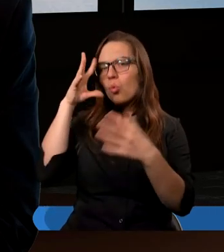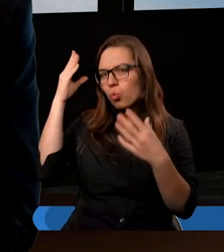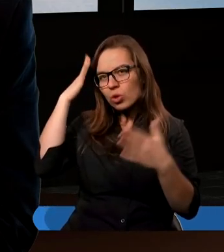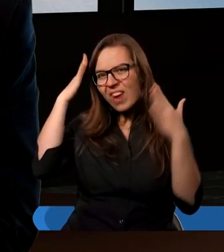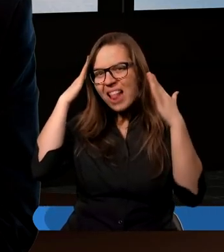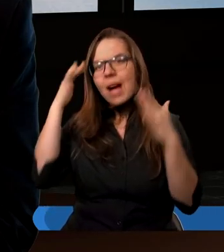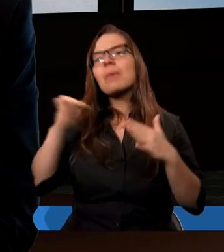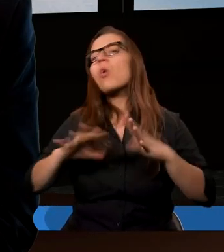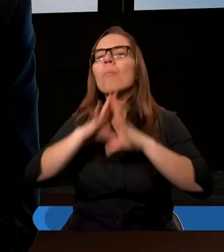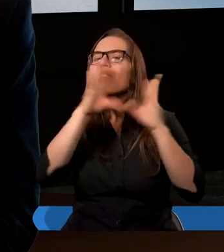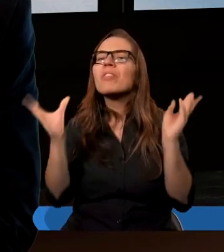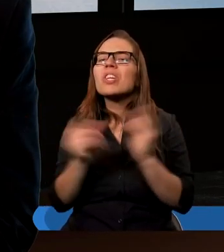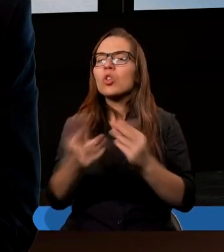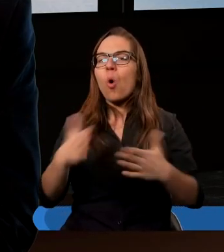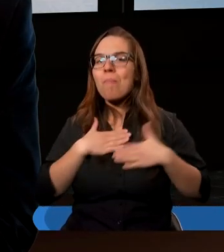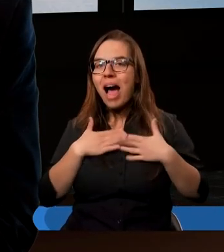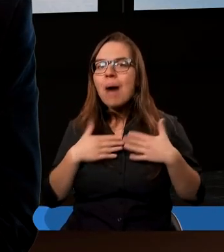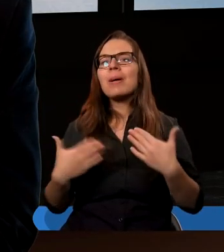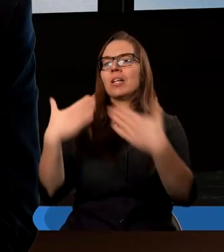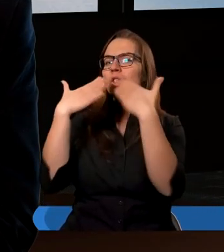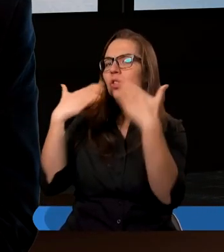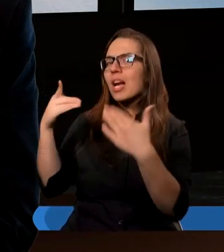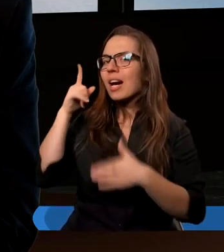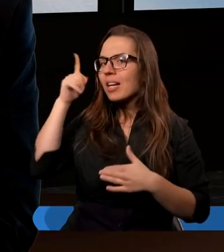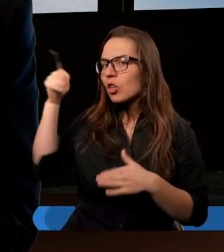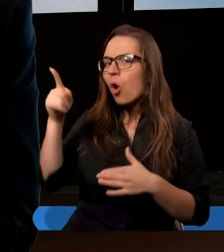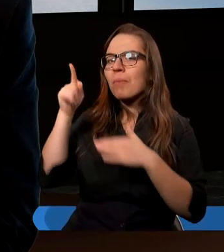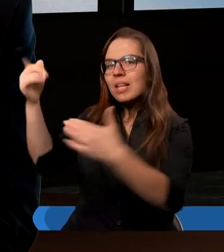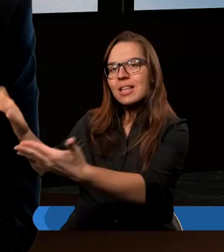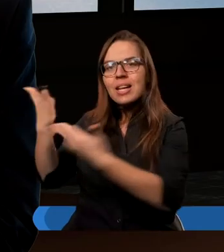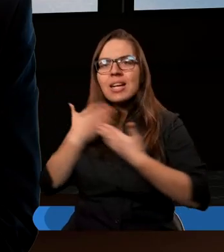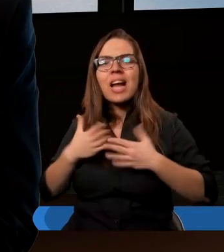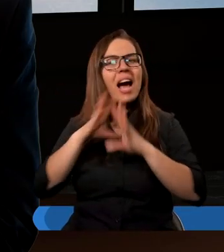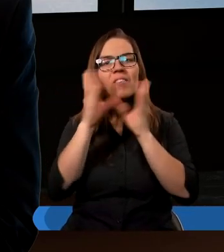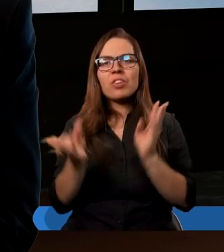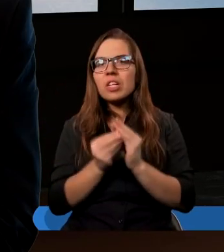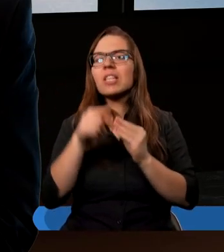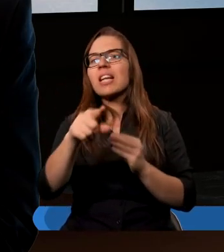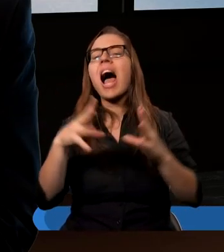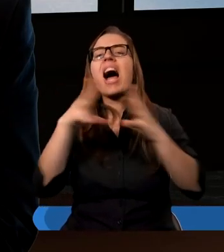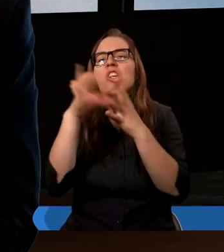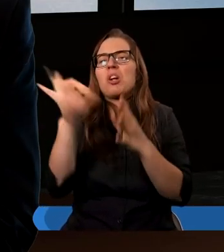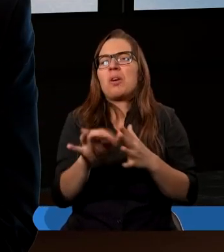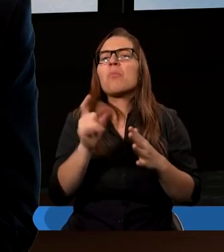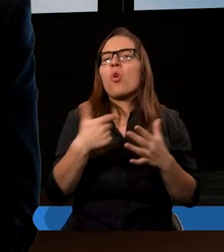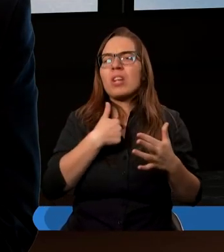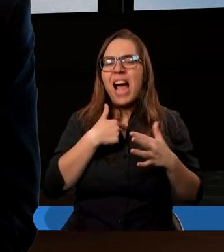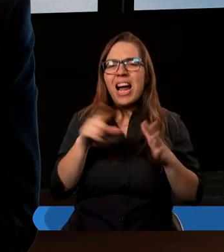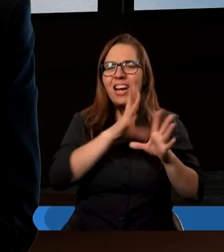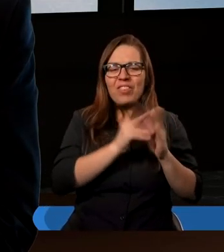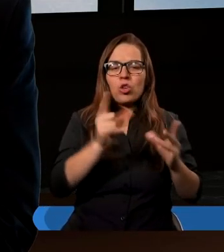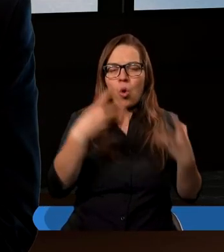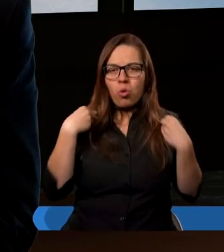że wszystko, co mamy jest od Ciebie, to cóż to znaczy 10% tego wszystkiego